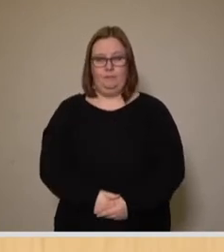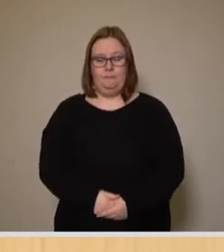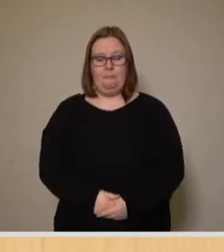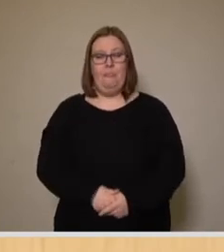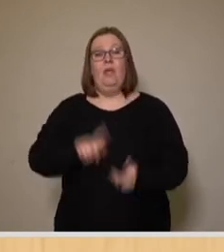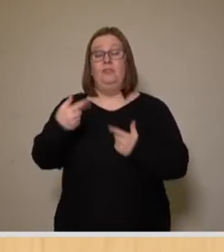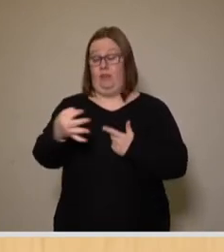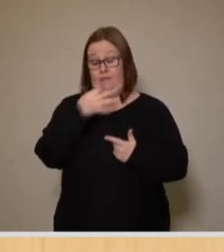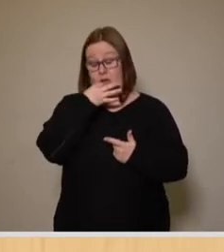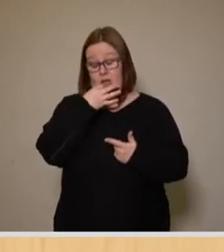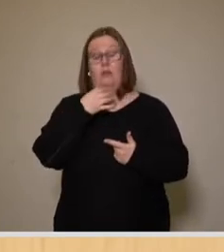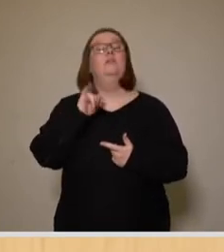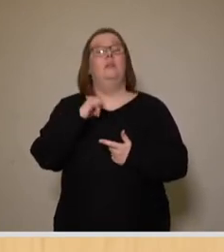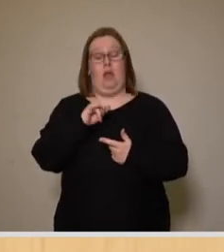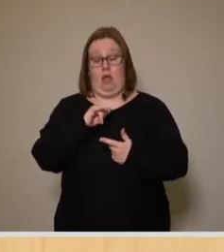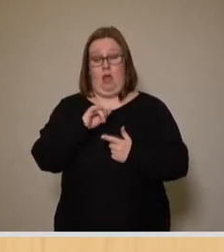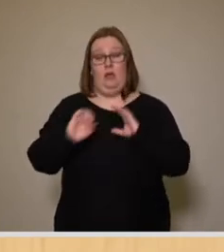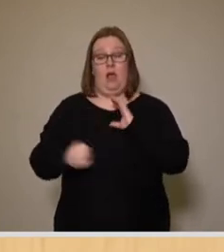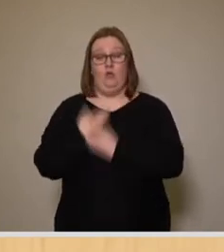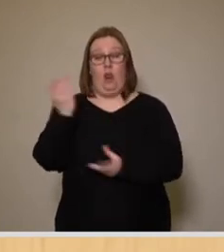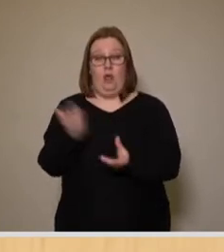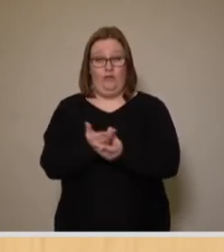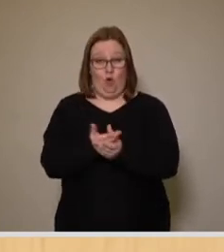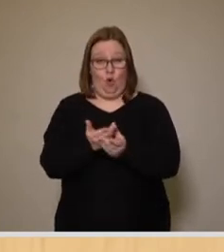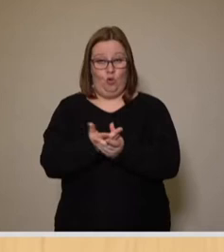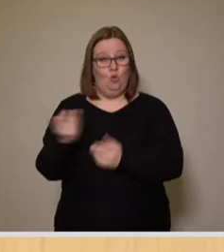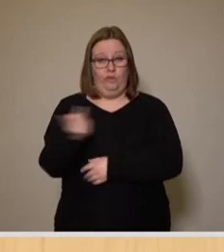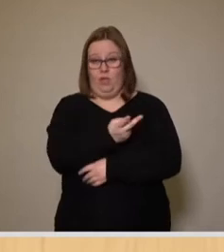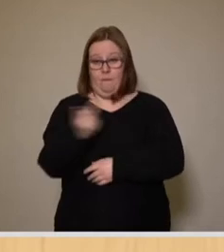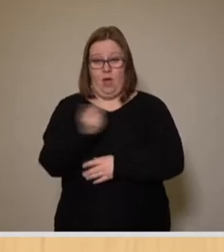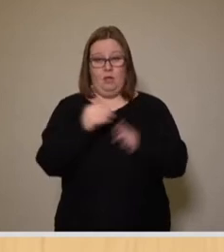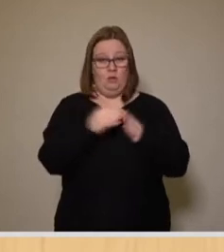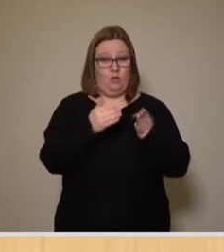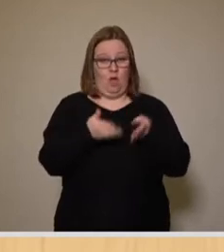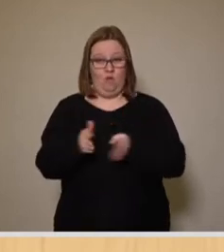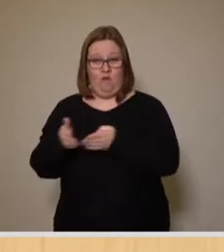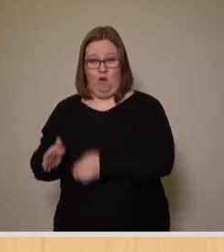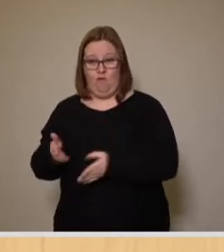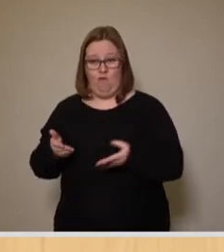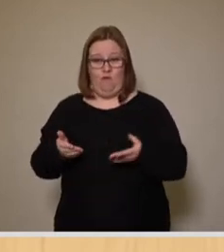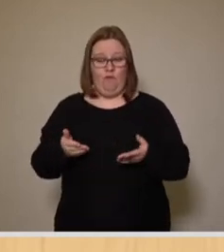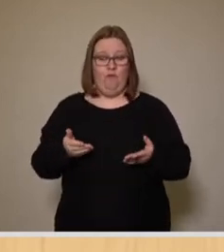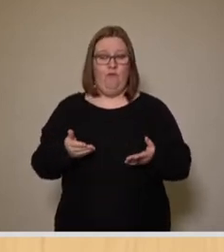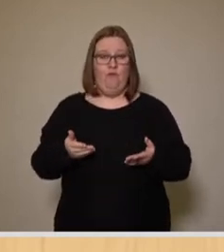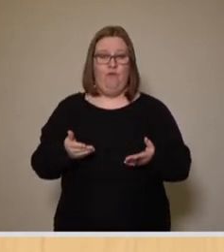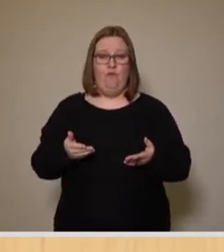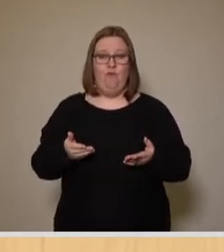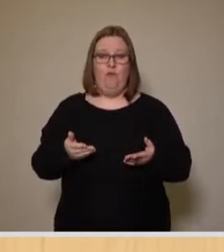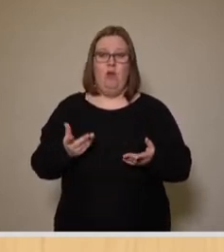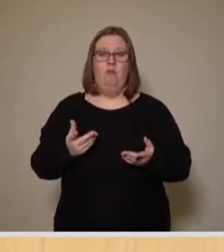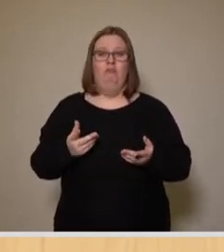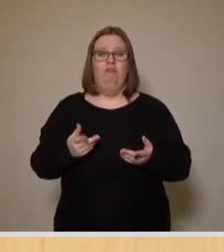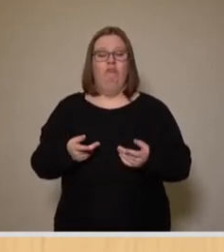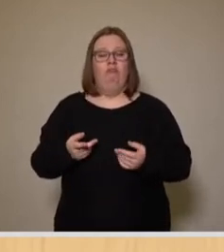Frage, ja, die aktuelle Verordnung zu den beiden Sonntagsöffnungen wurde von